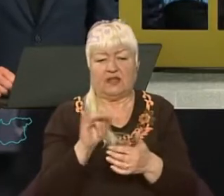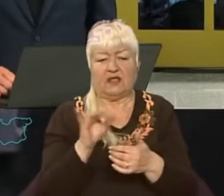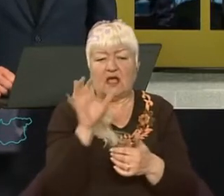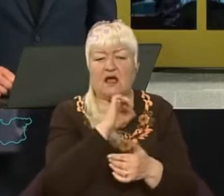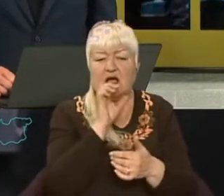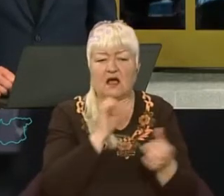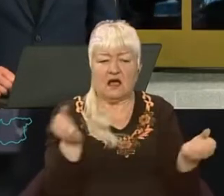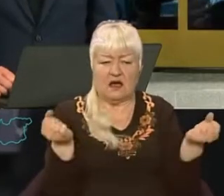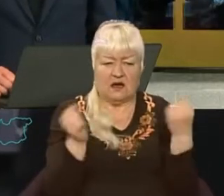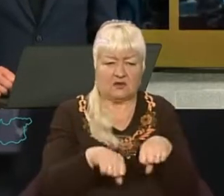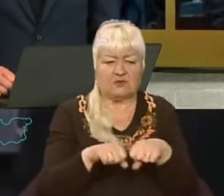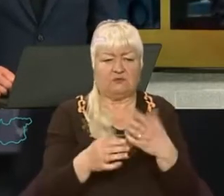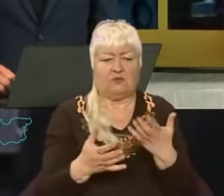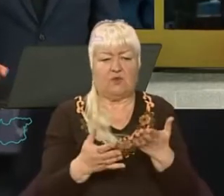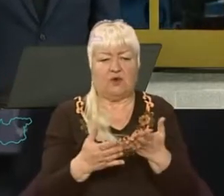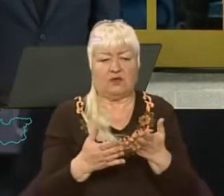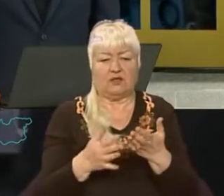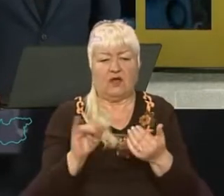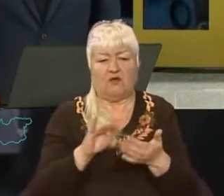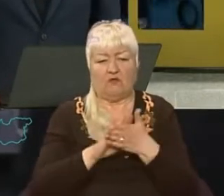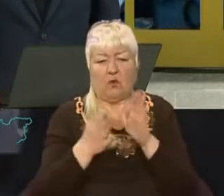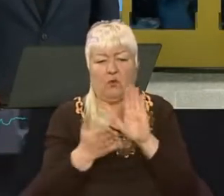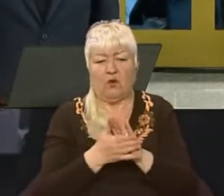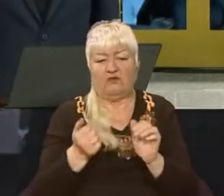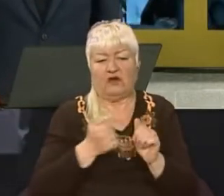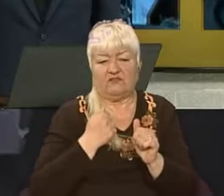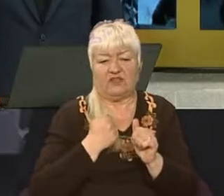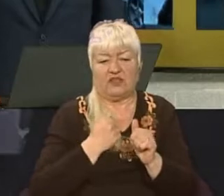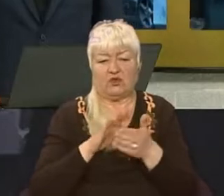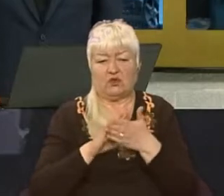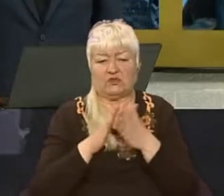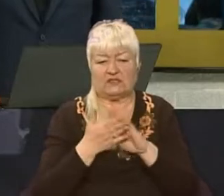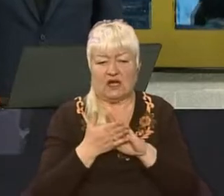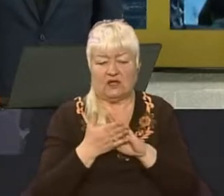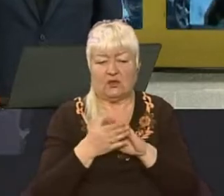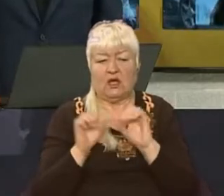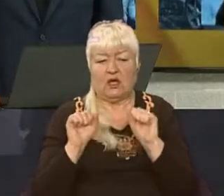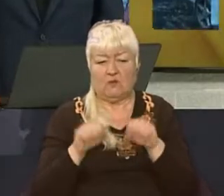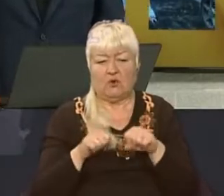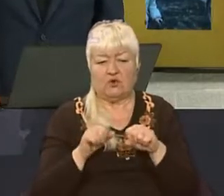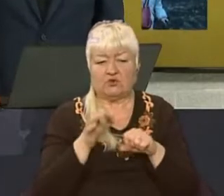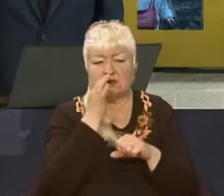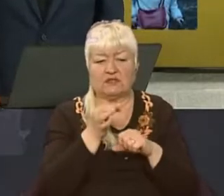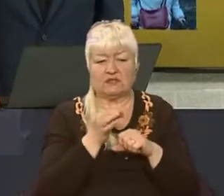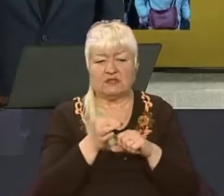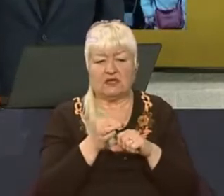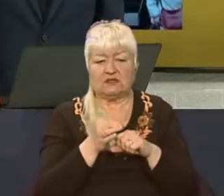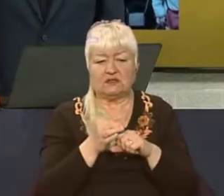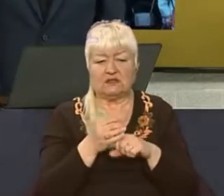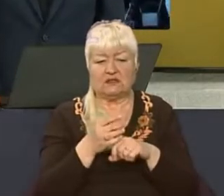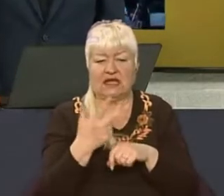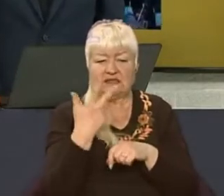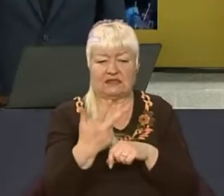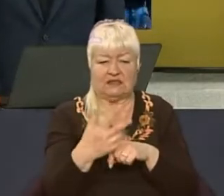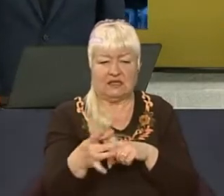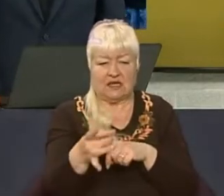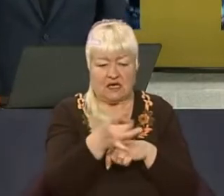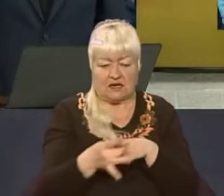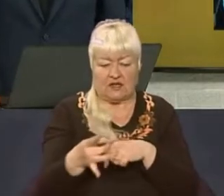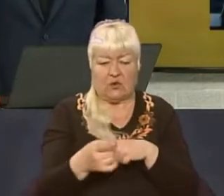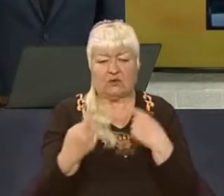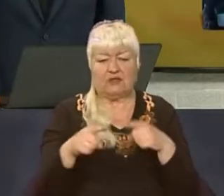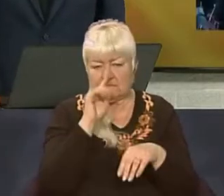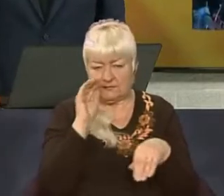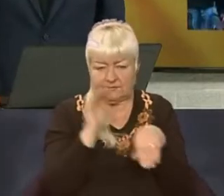і грабежі, і розбої, вчинені в умовах воєнного стану. І можу навіть назвати топ-3 регіони, де